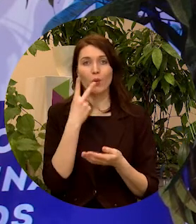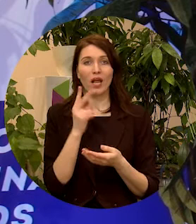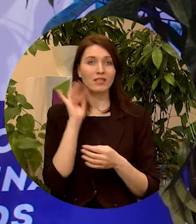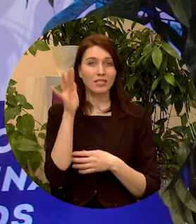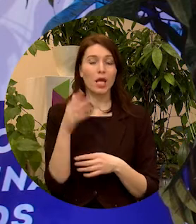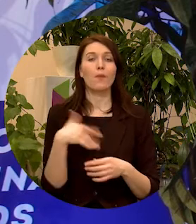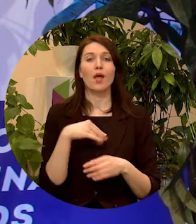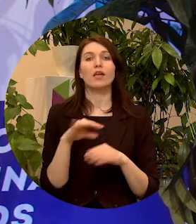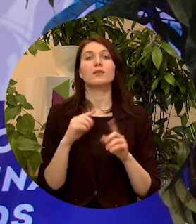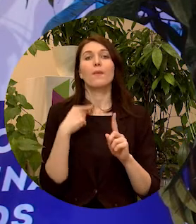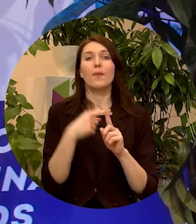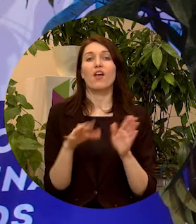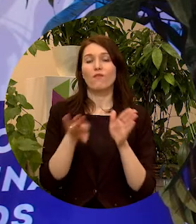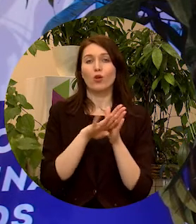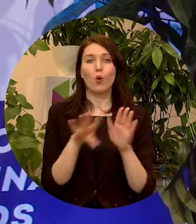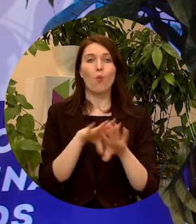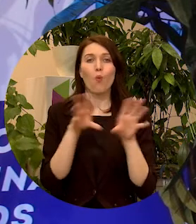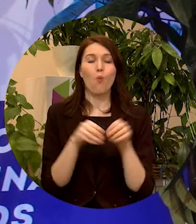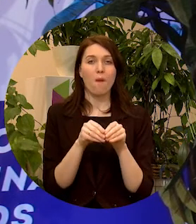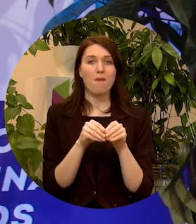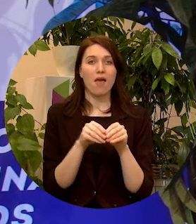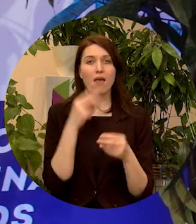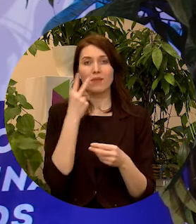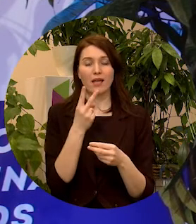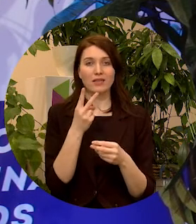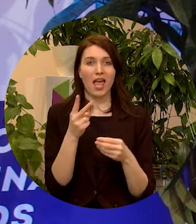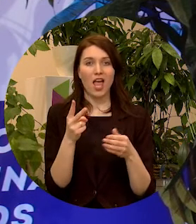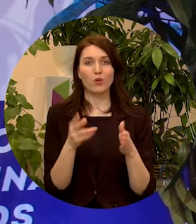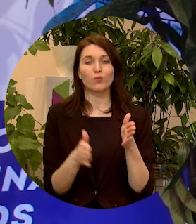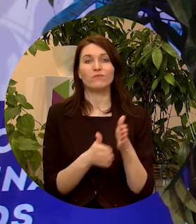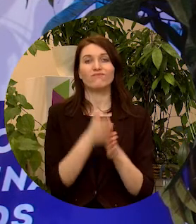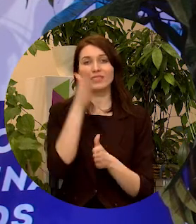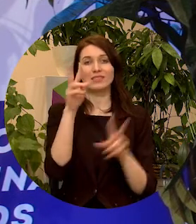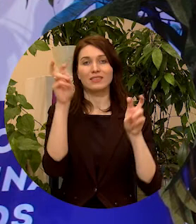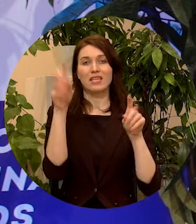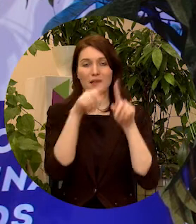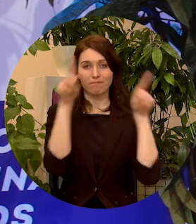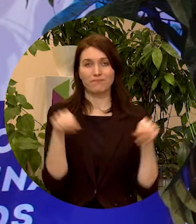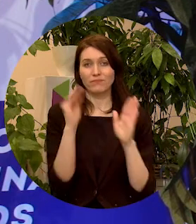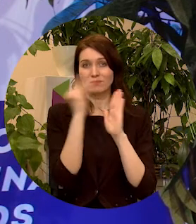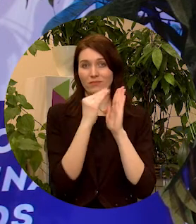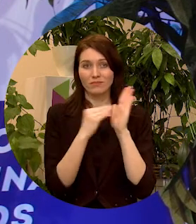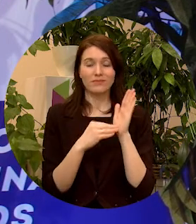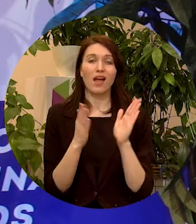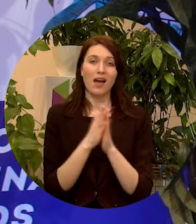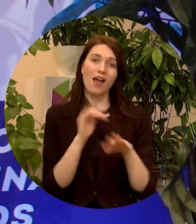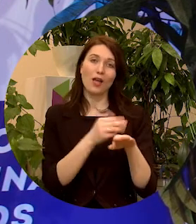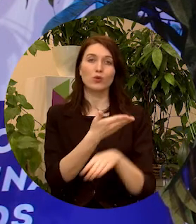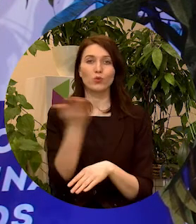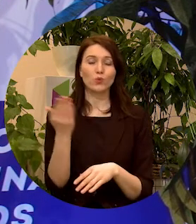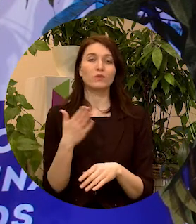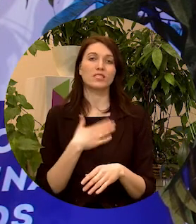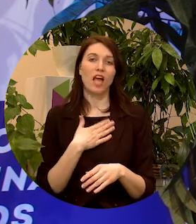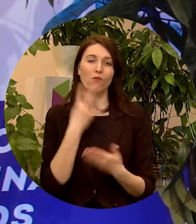pievienojam kopējai vīziju sienai. Ja tā varētu teikt, un mēs jūs aicinam arī katru no jums iesūtīt